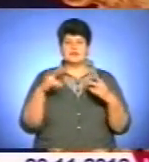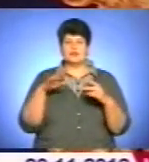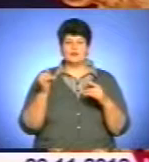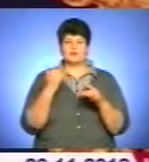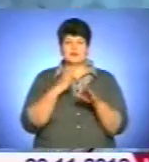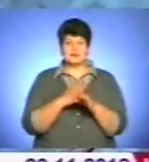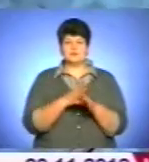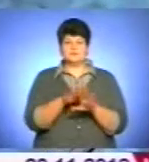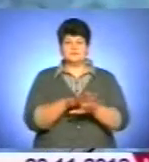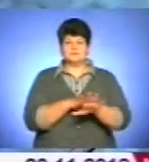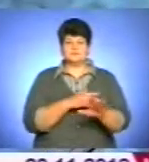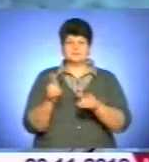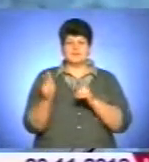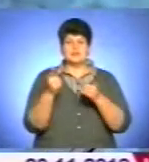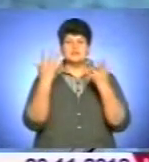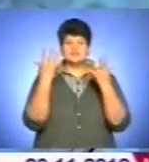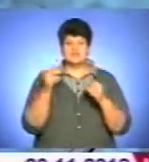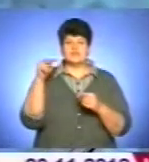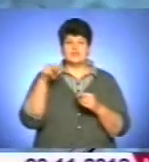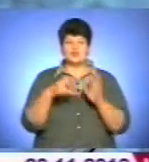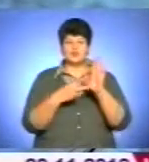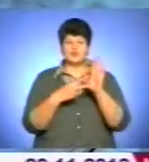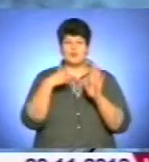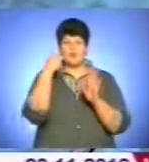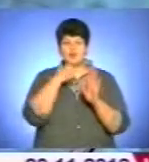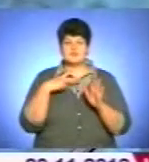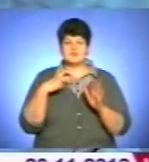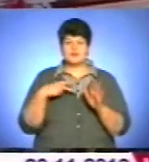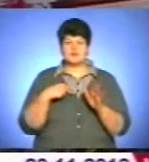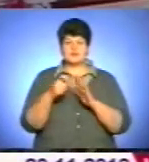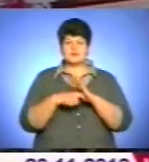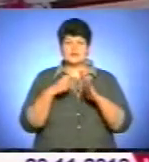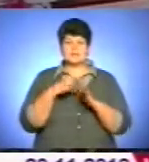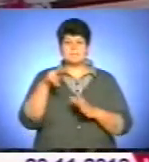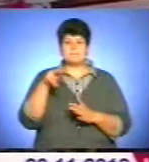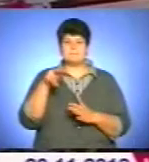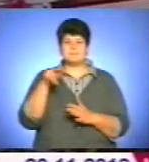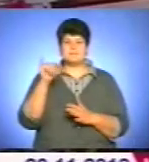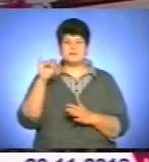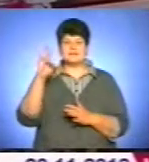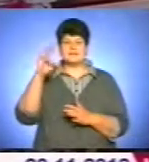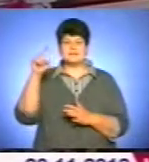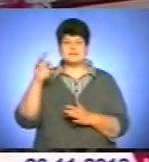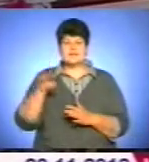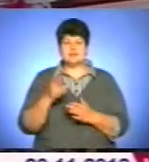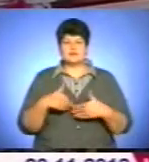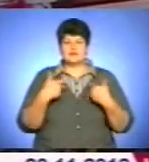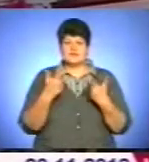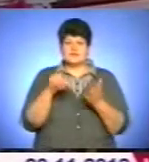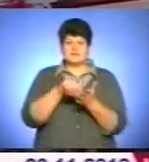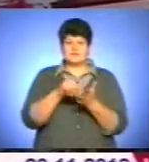підготовки, каже пані Віра. Ще у 2007 році французи дізналися про Пінзеля, тоді і запланували виставити його роботи в Луврі.